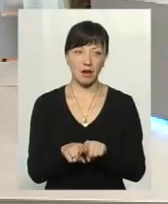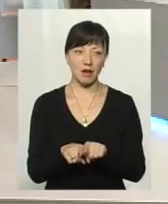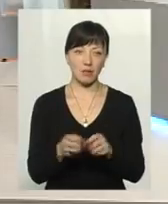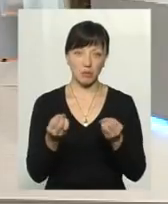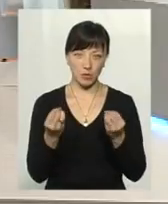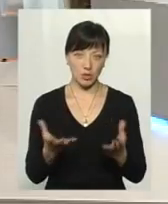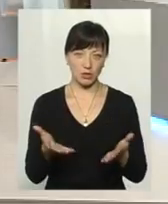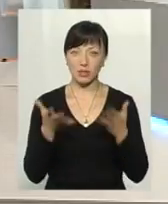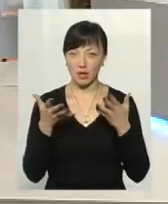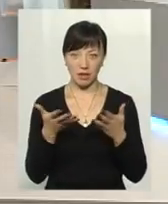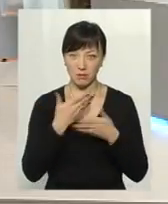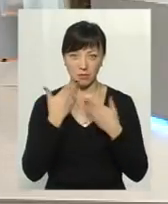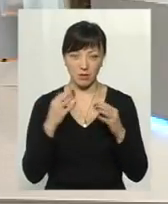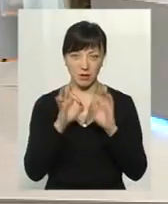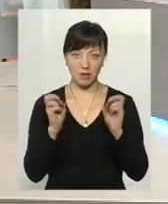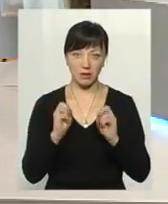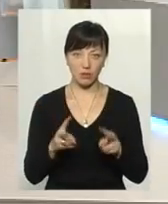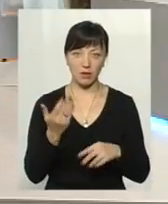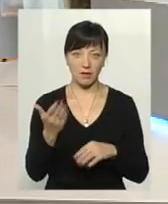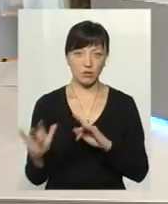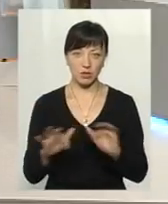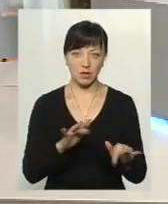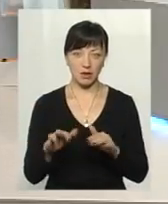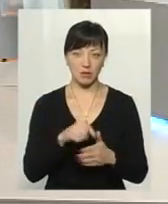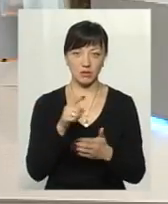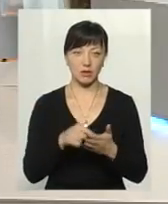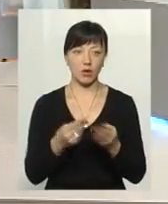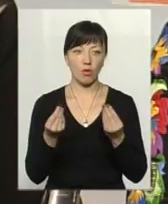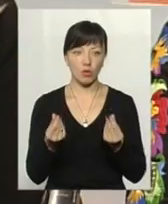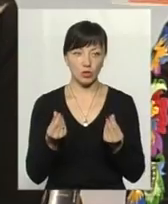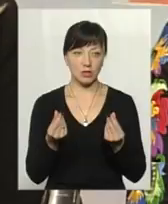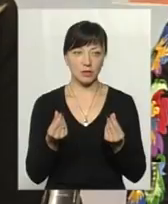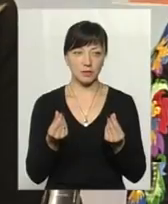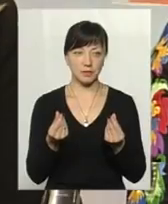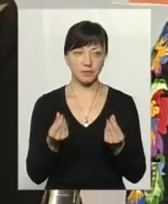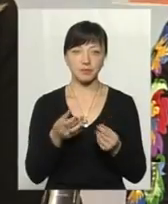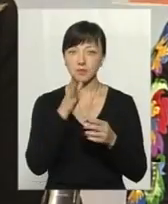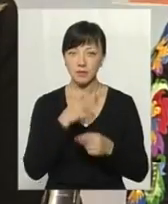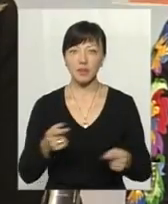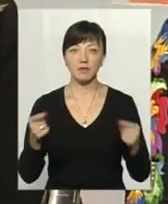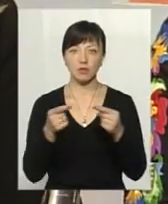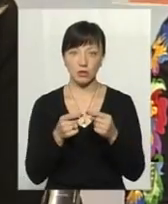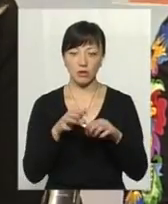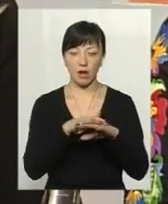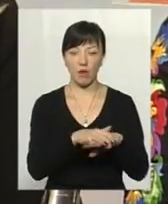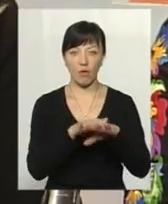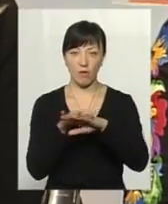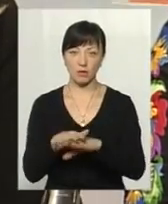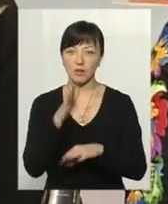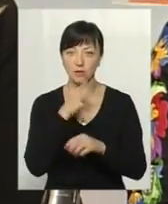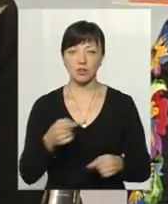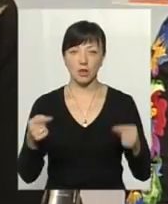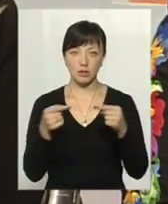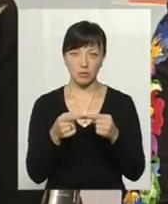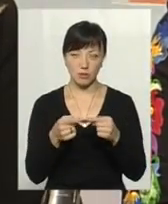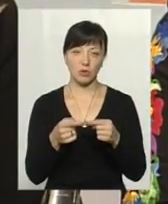чітка і не містить у собі ніяких загроз для вашої діяльності. кошти вчасно нараховуються, вчасно поступають